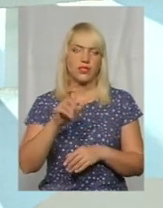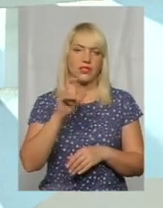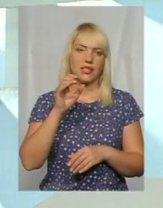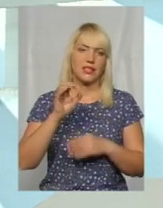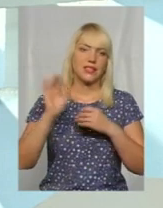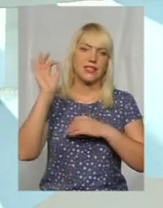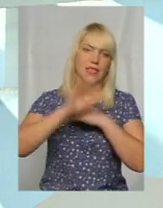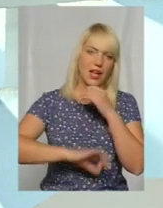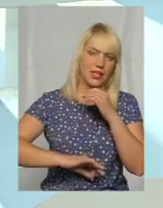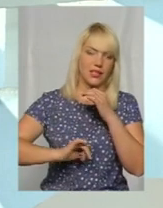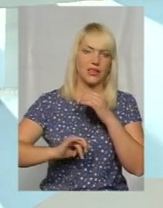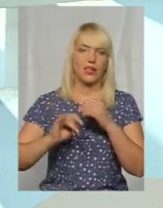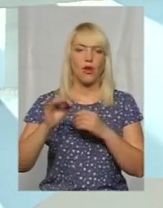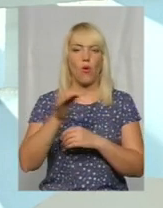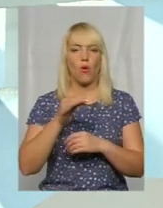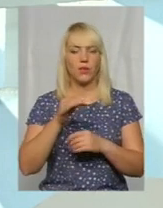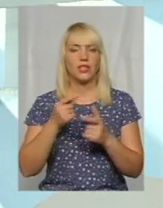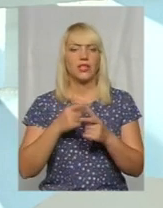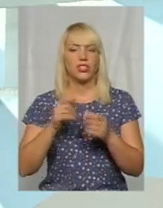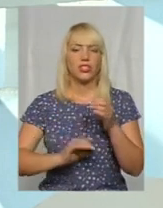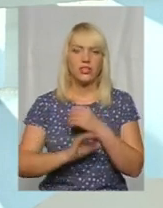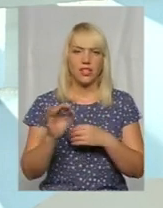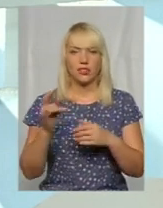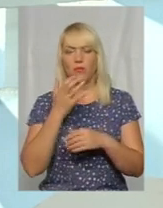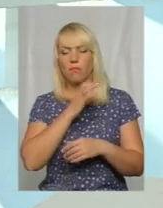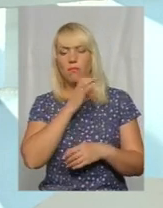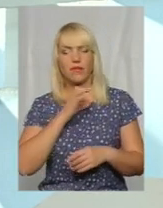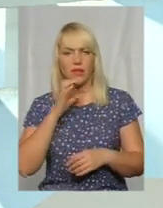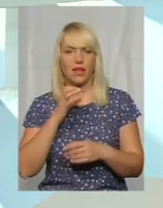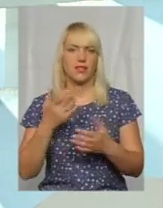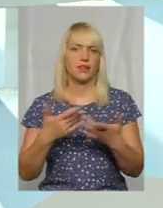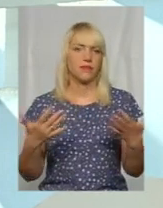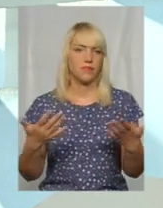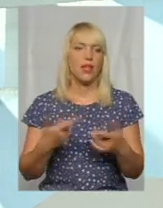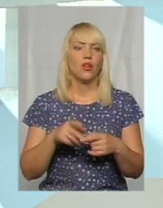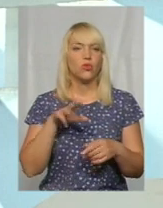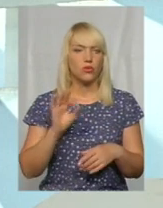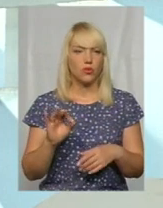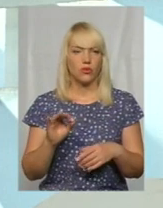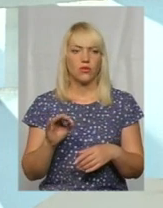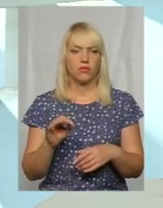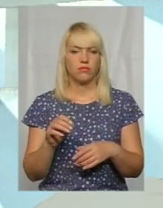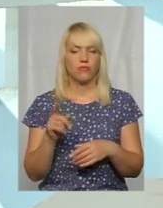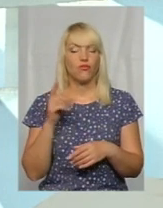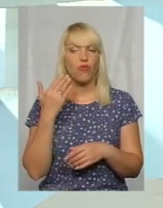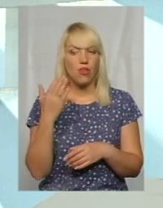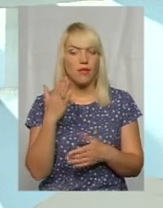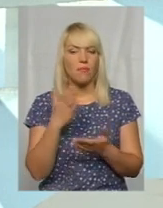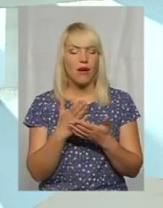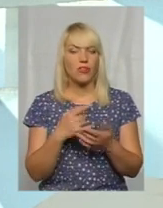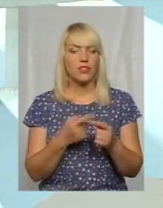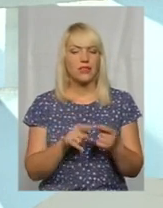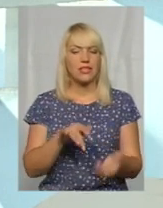областей України, то прибувши в обласну станцію переливання крові, припустимо, то вони, маючи цей єдиний